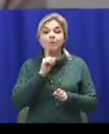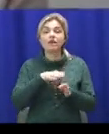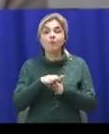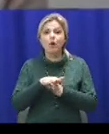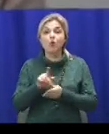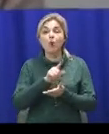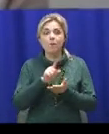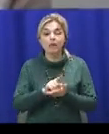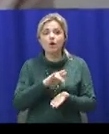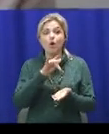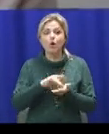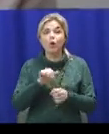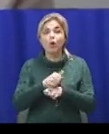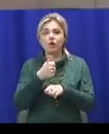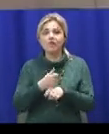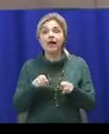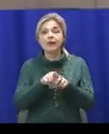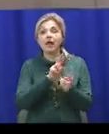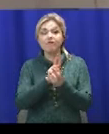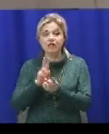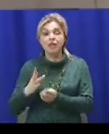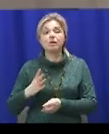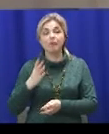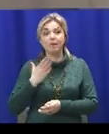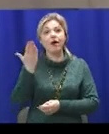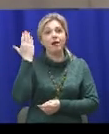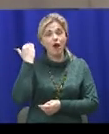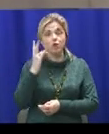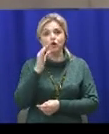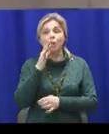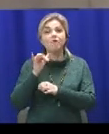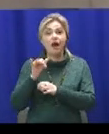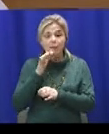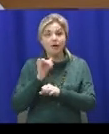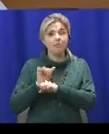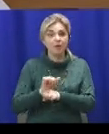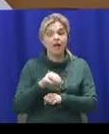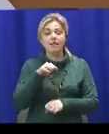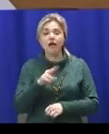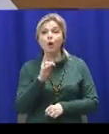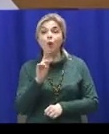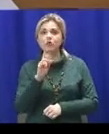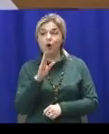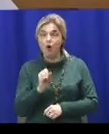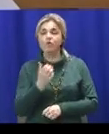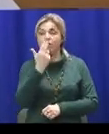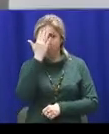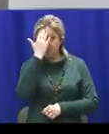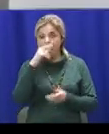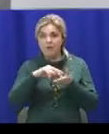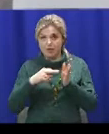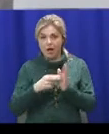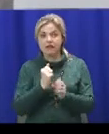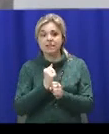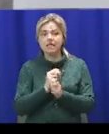обов'язки міського голови, подібні зустрічі проводилися і раніше. Протест часом припинилися. Тетяна Казакова планує зробити їх традиційними. Я